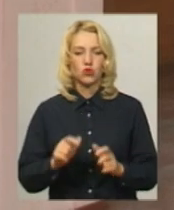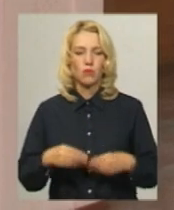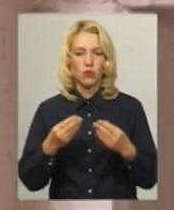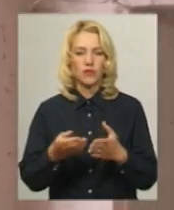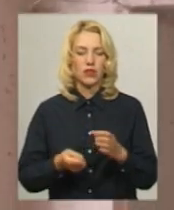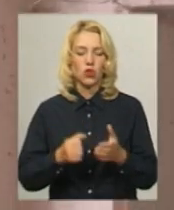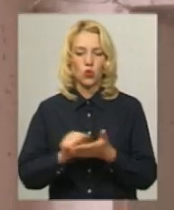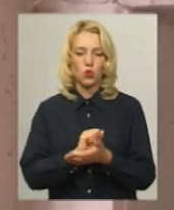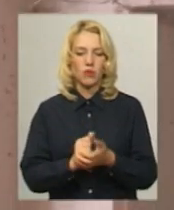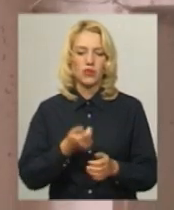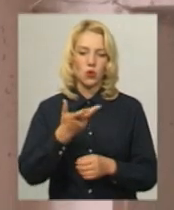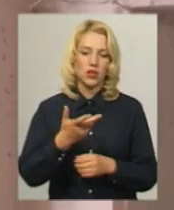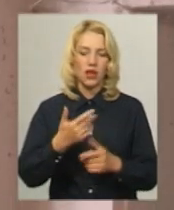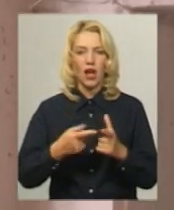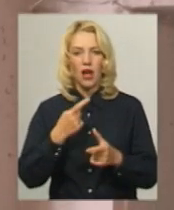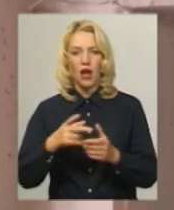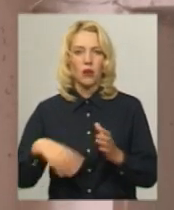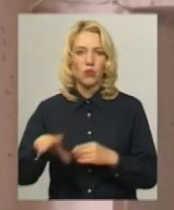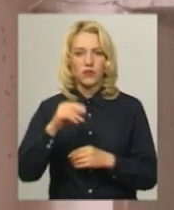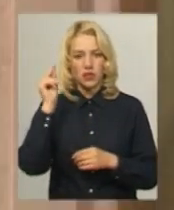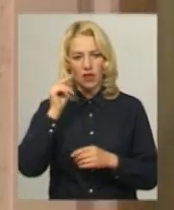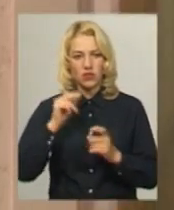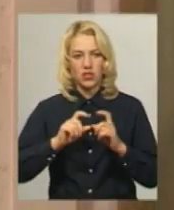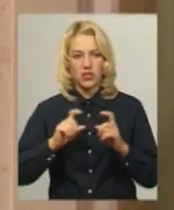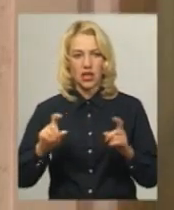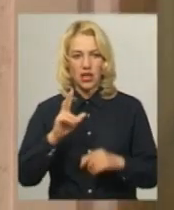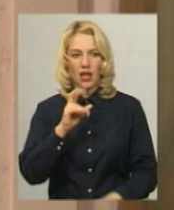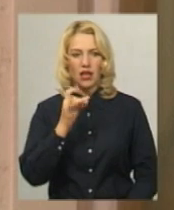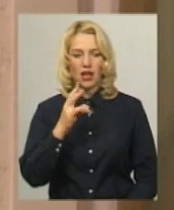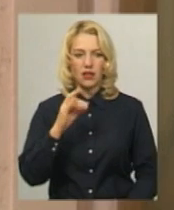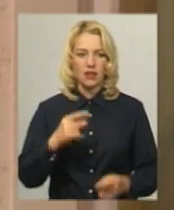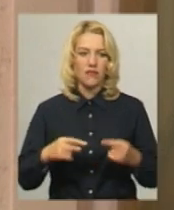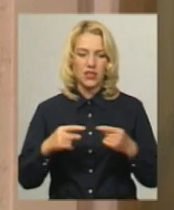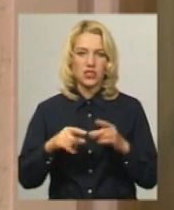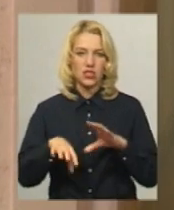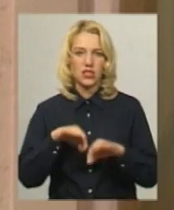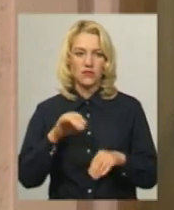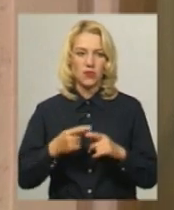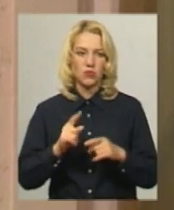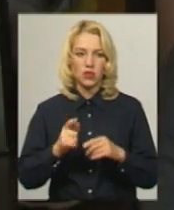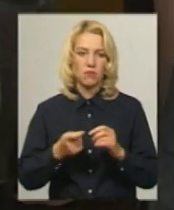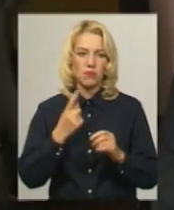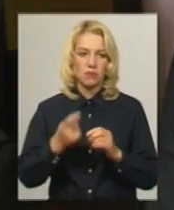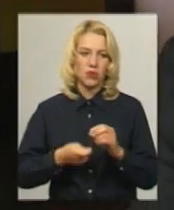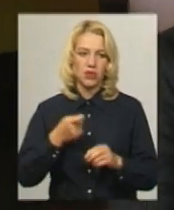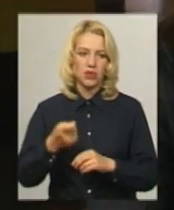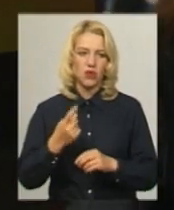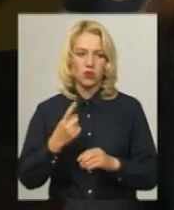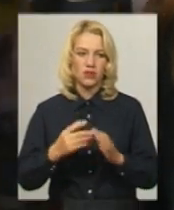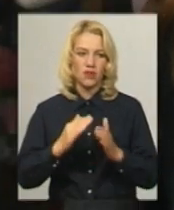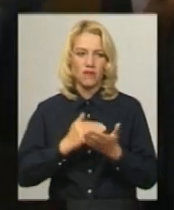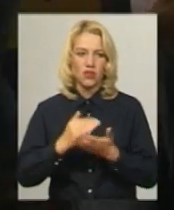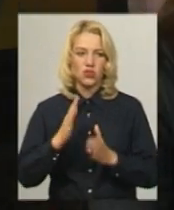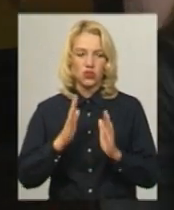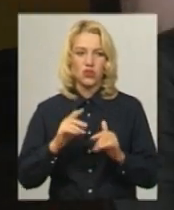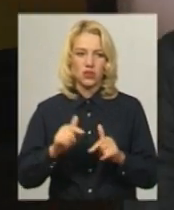у кілька чи всі навчальні вищі заклади України. Абітурієнка Каріна, каже, визначилася з вибором, тому в числі перших подає документи в один виш. Тільки